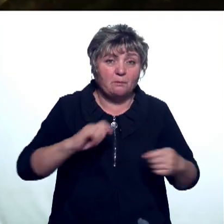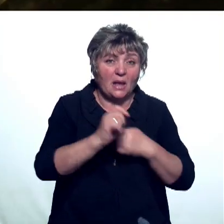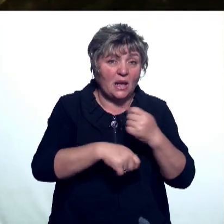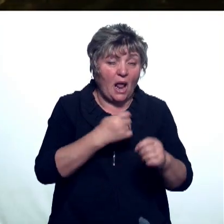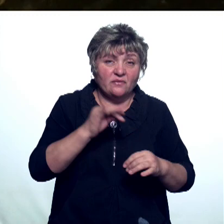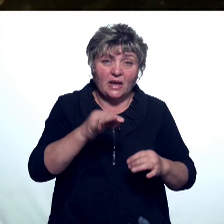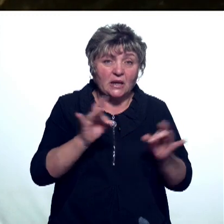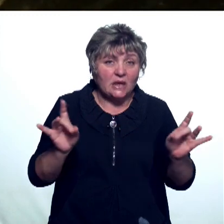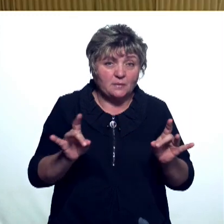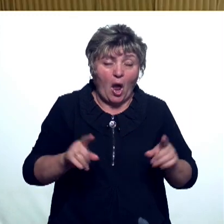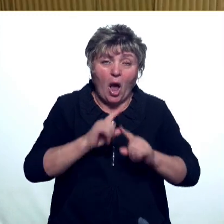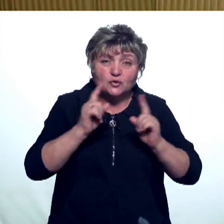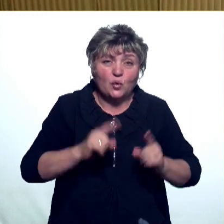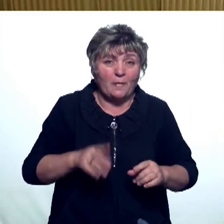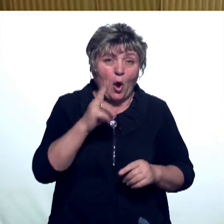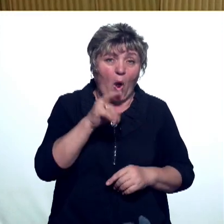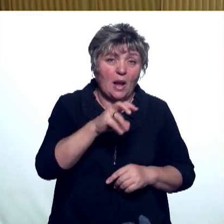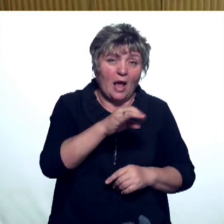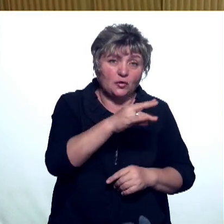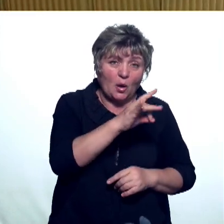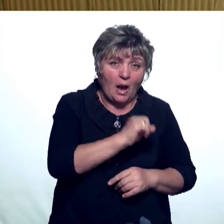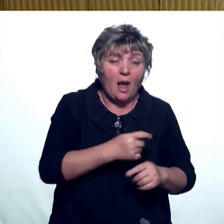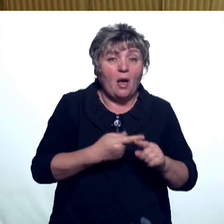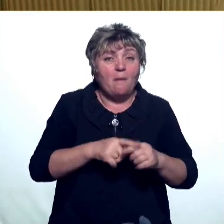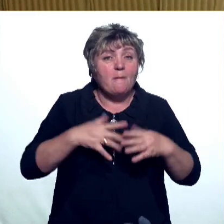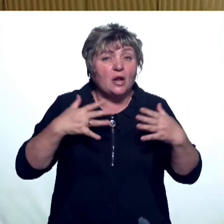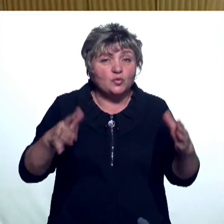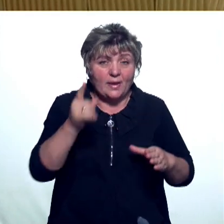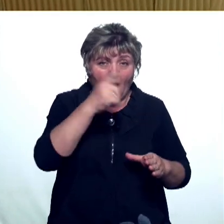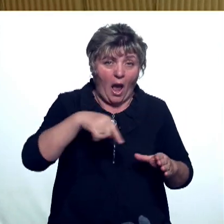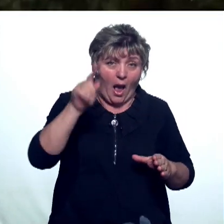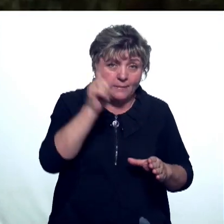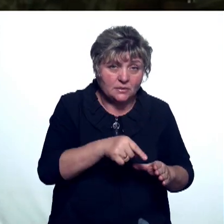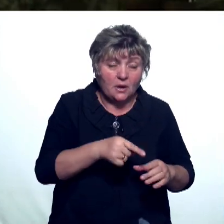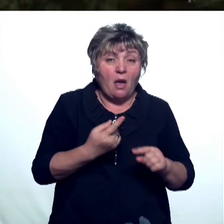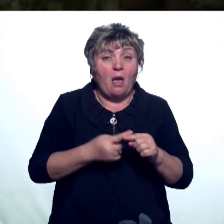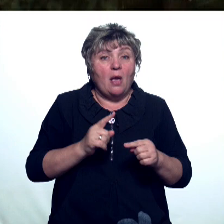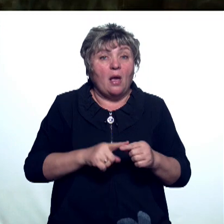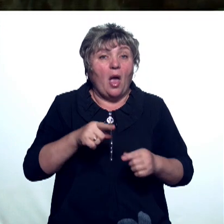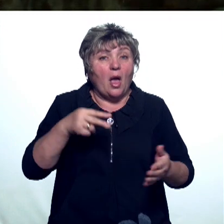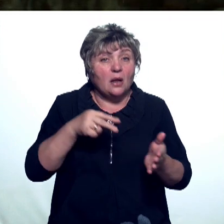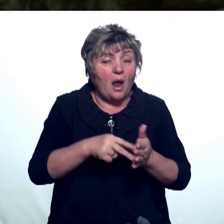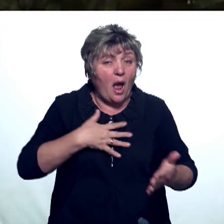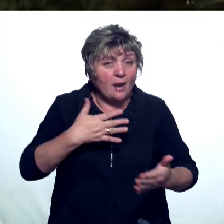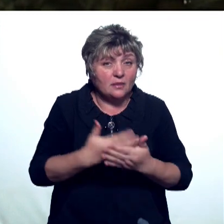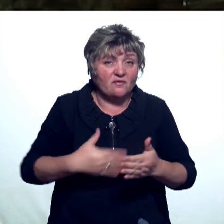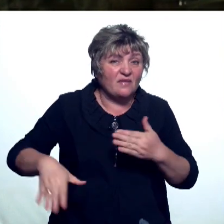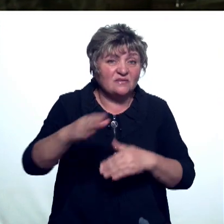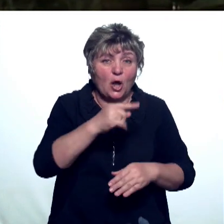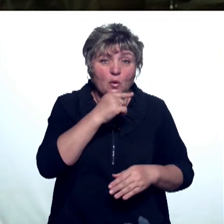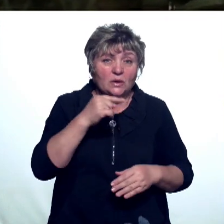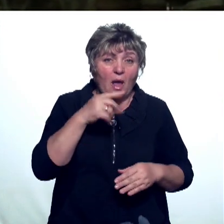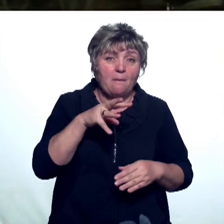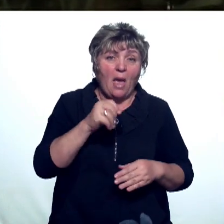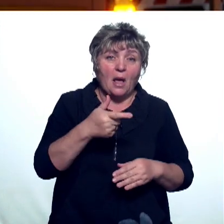и размеров. Особенность коллектора на этом участке как раз в большом диаметре. Этот метод сейчас начали активно применять во всех российских